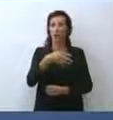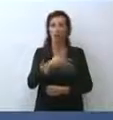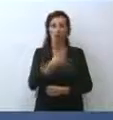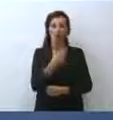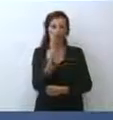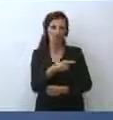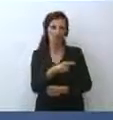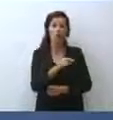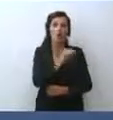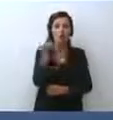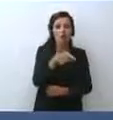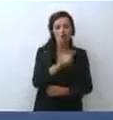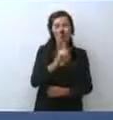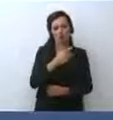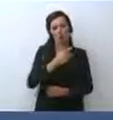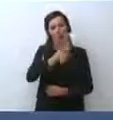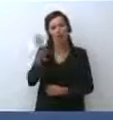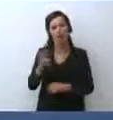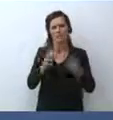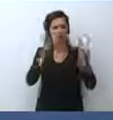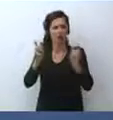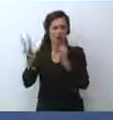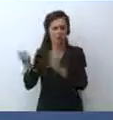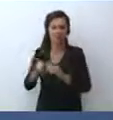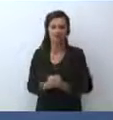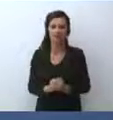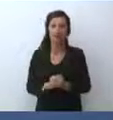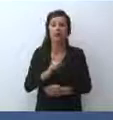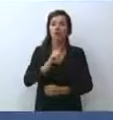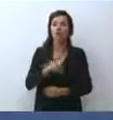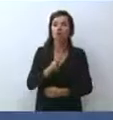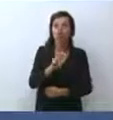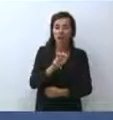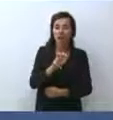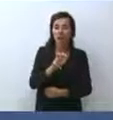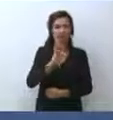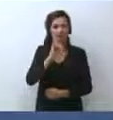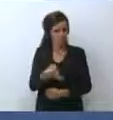'unico. Per quanto riguarda il G20, io continuo a pensare che si farà.